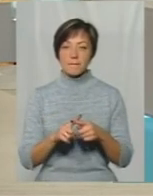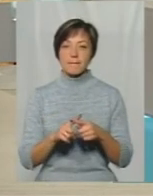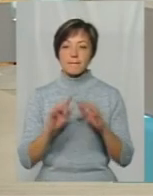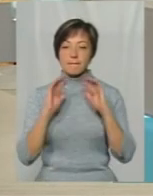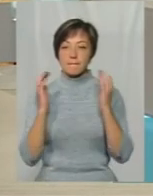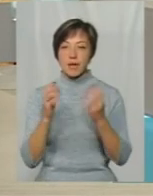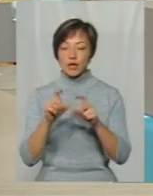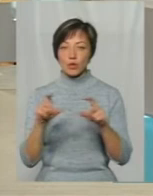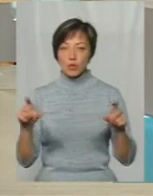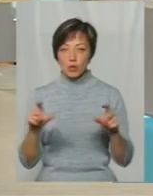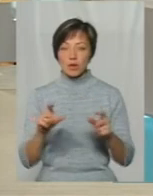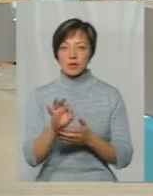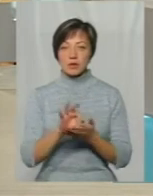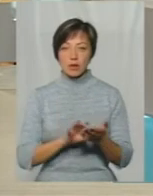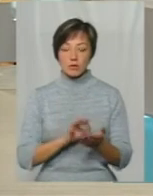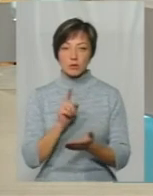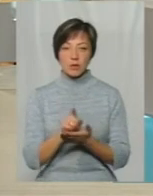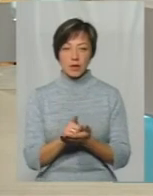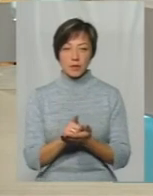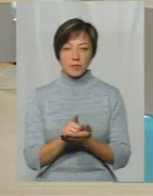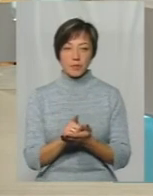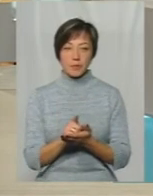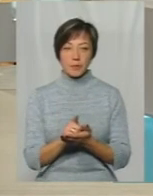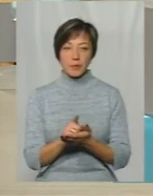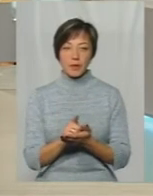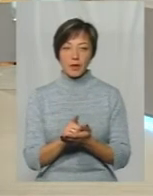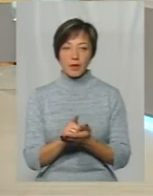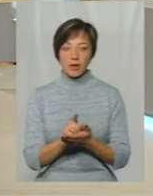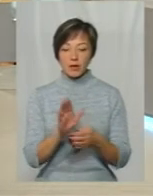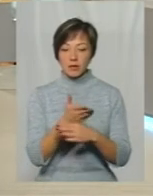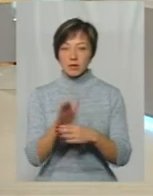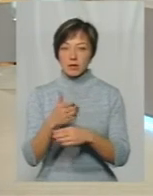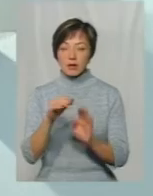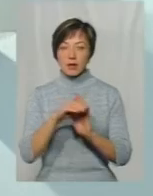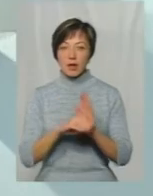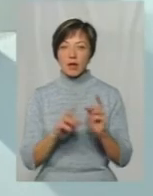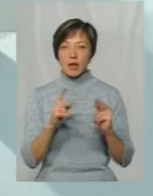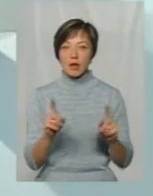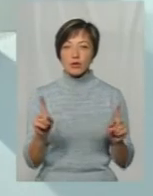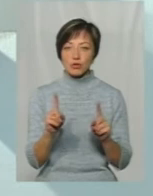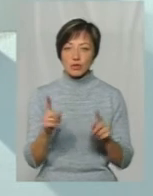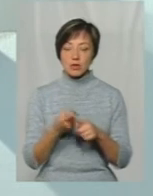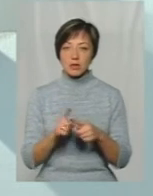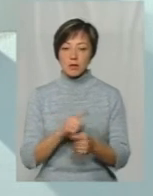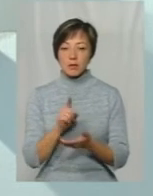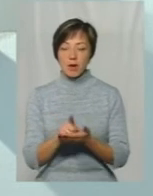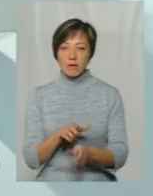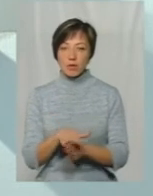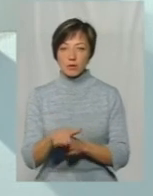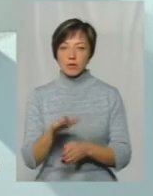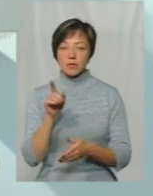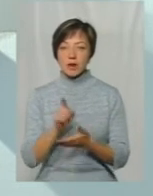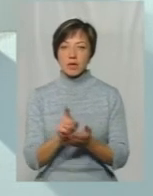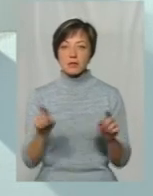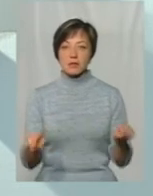одразу ж він має, скажімо так, розкласти все по полочкам Як і що це має виконуватися Він має